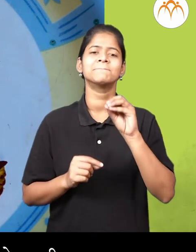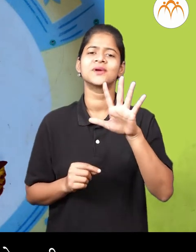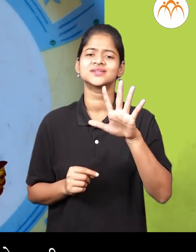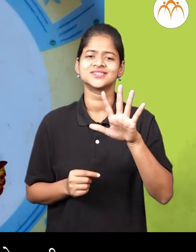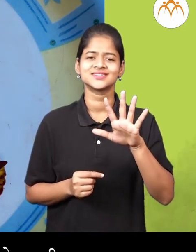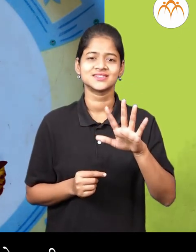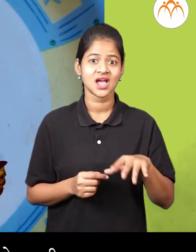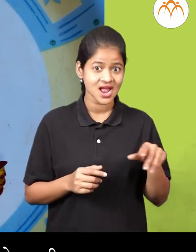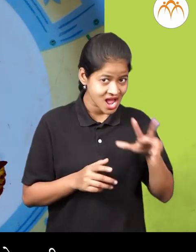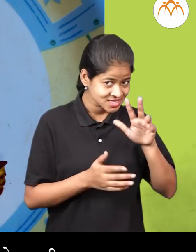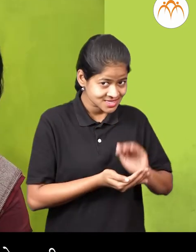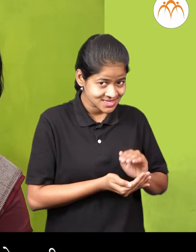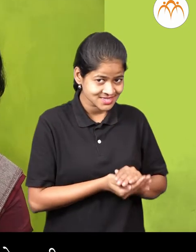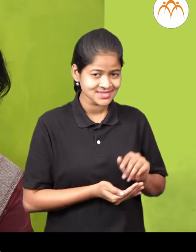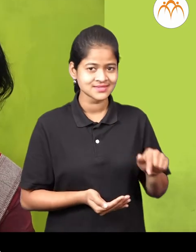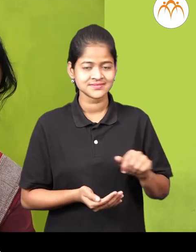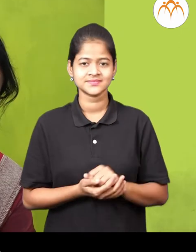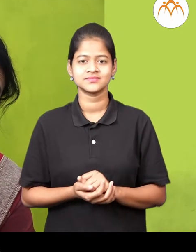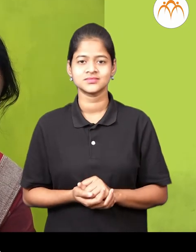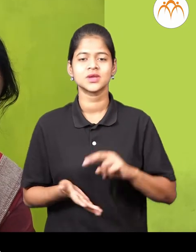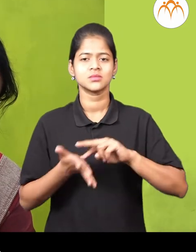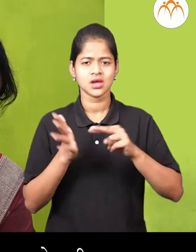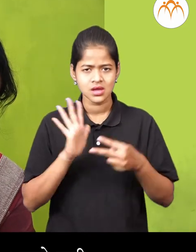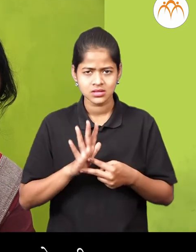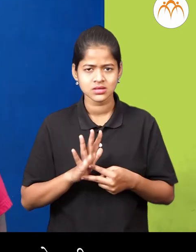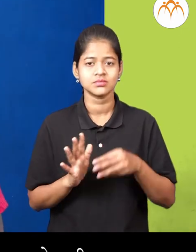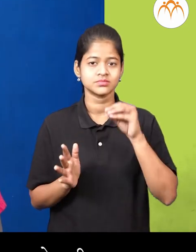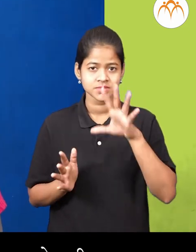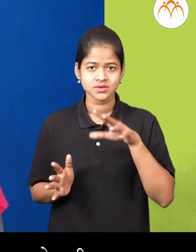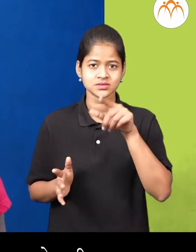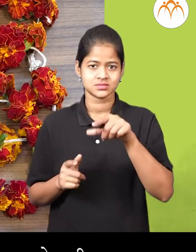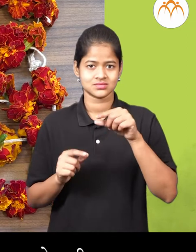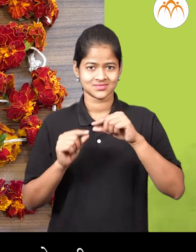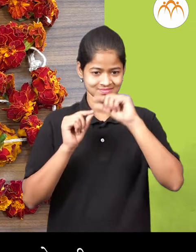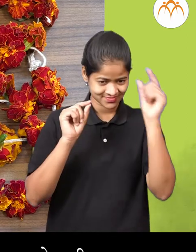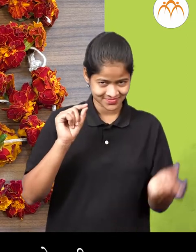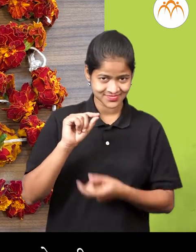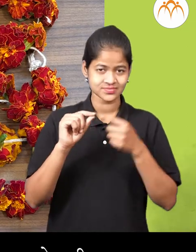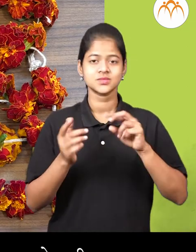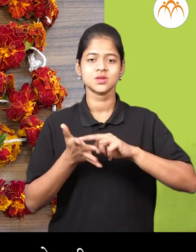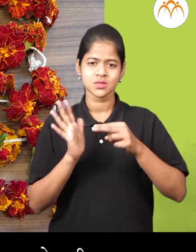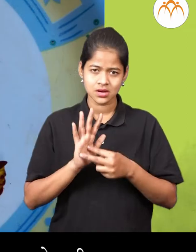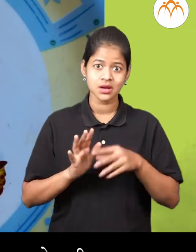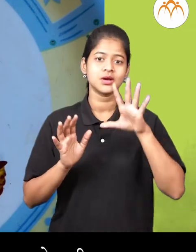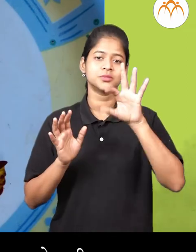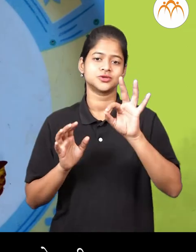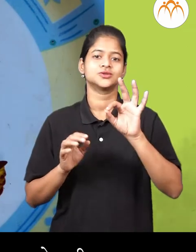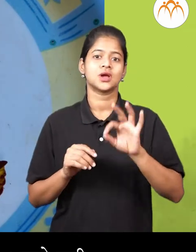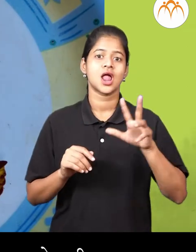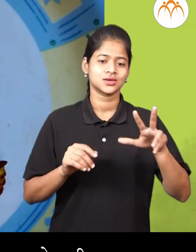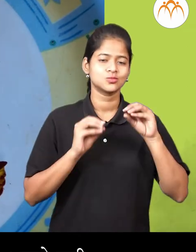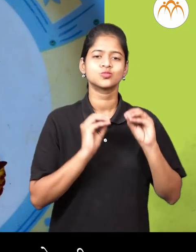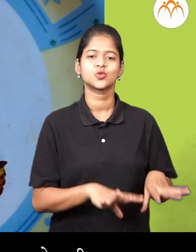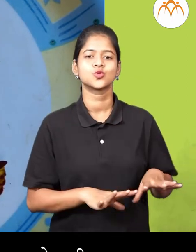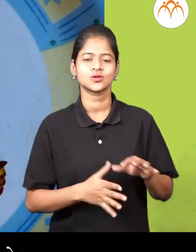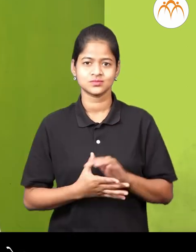आट फुला उरली मंजे कीती फुला? पाच माला मंजे पन्नास फुला आणी आट फुला